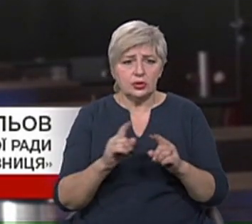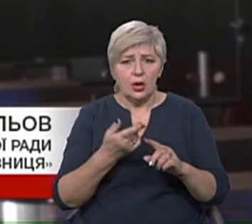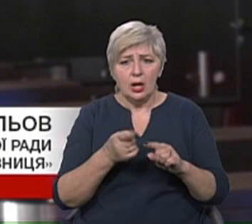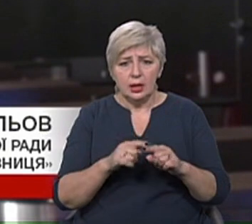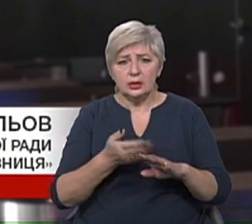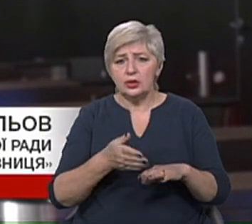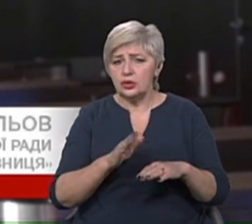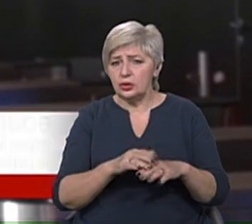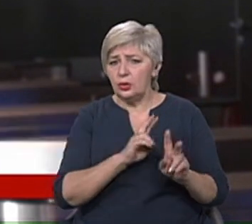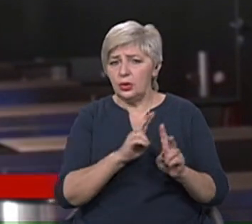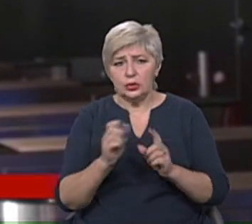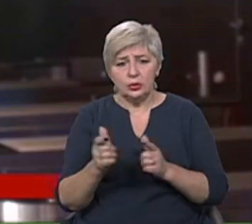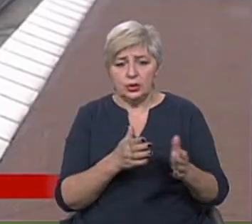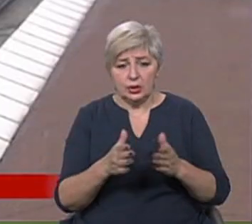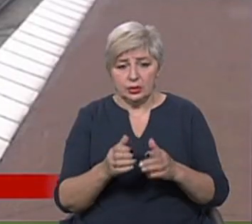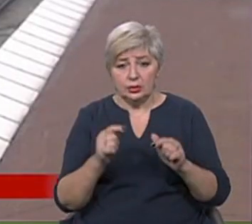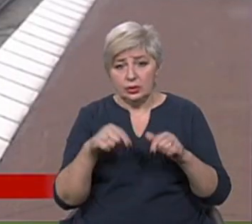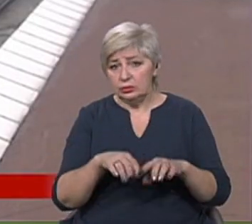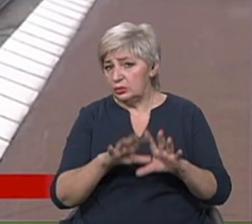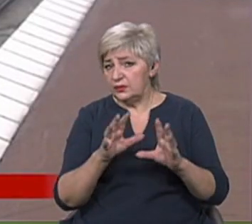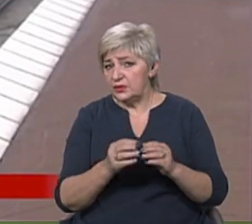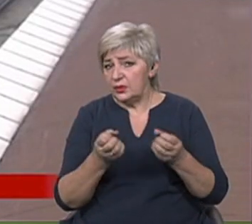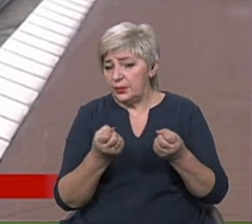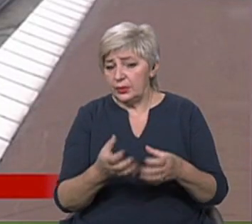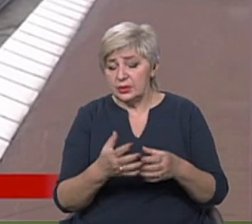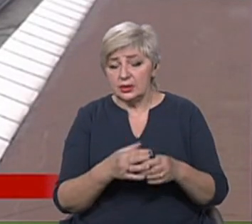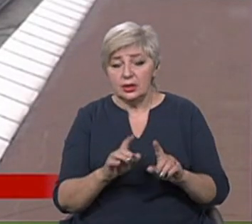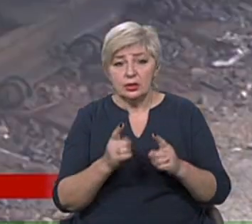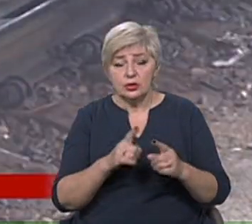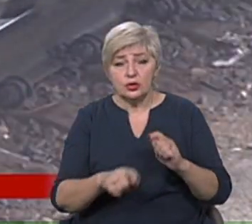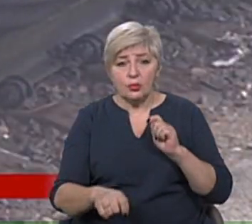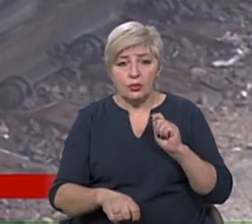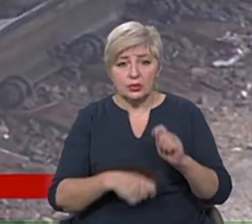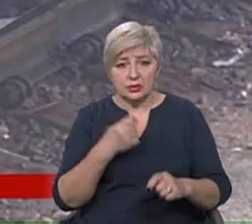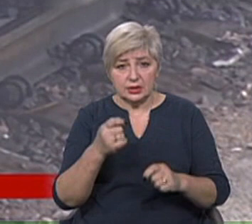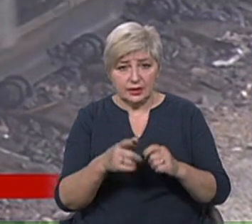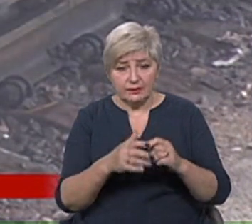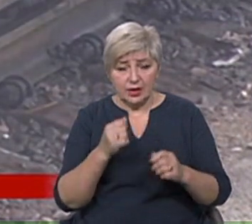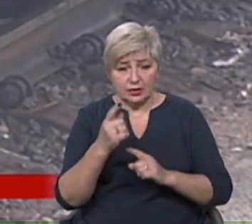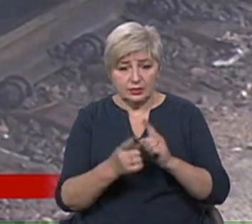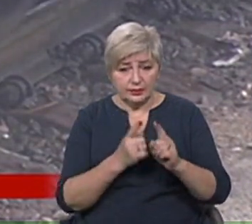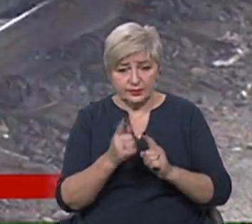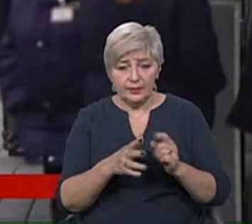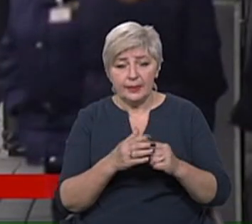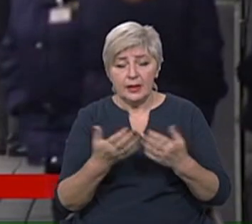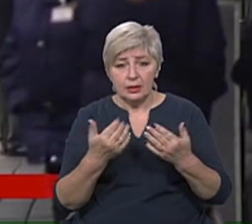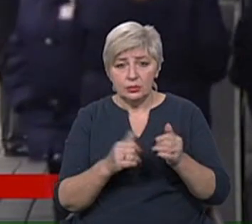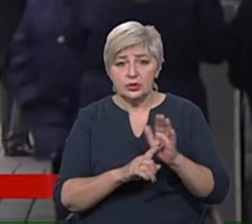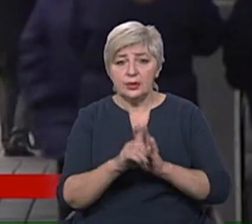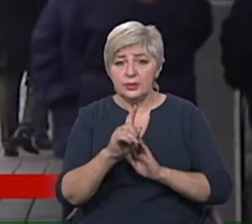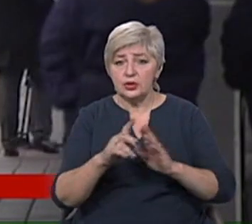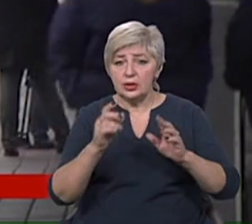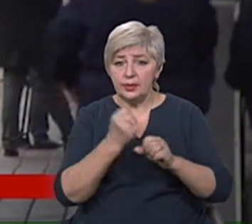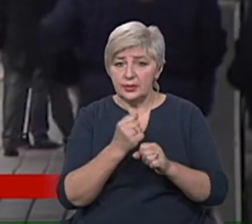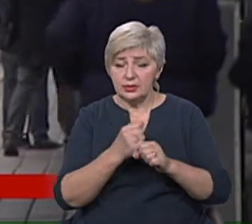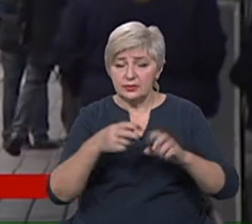але в Сукризалізниці тут все багато проще. То чому зривають важість стоп-крана реформи, розбиратися вже почала спеціальна слідча комісія